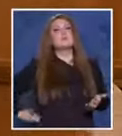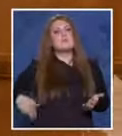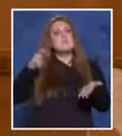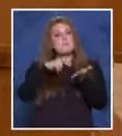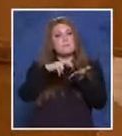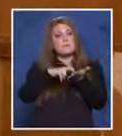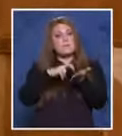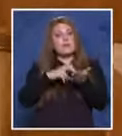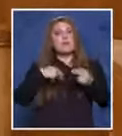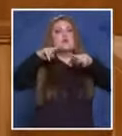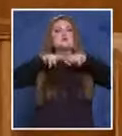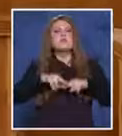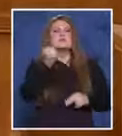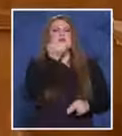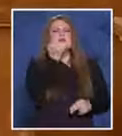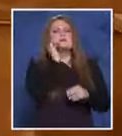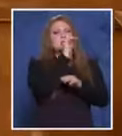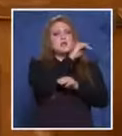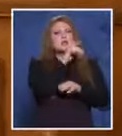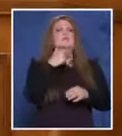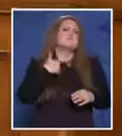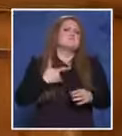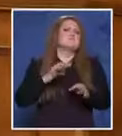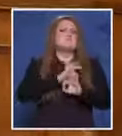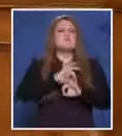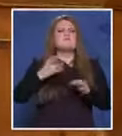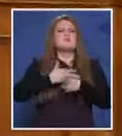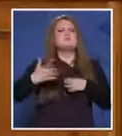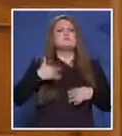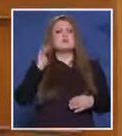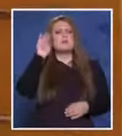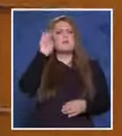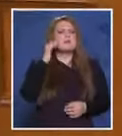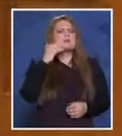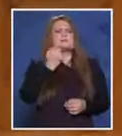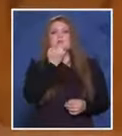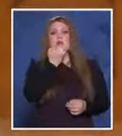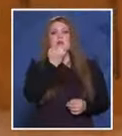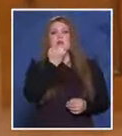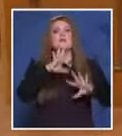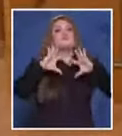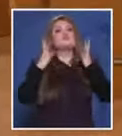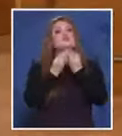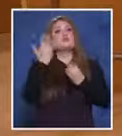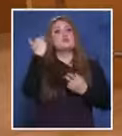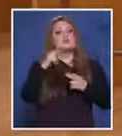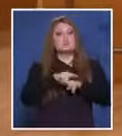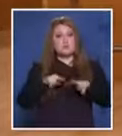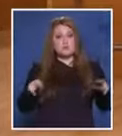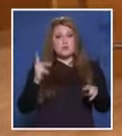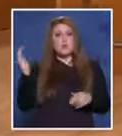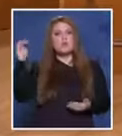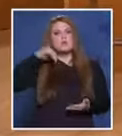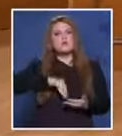останах на село и из това сме селени. Ясно. Всичко вървеше нормално, докато се появи